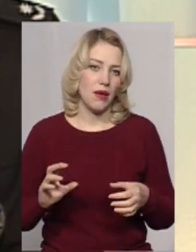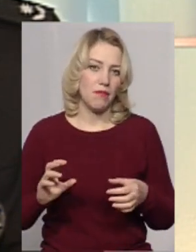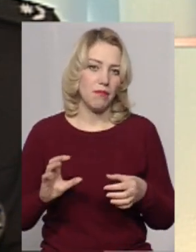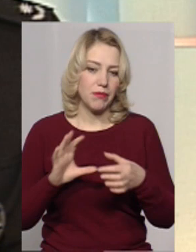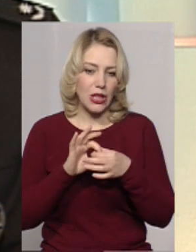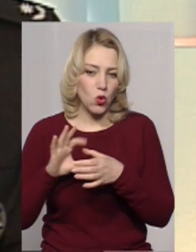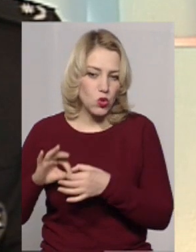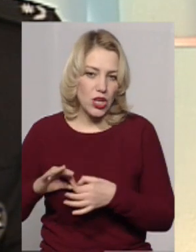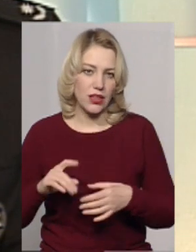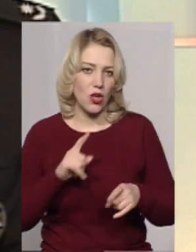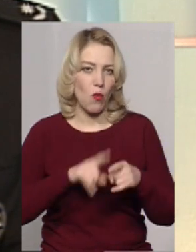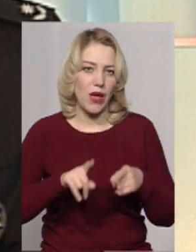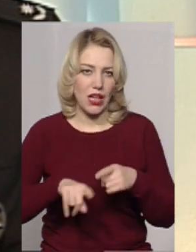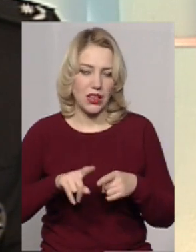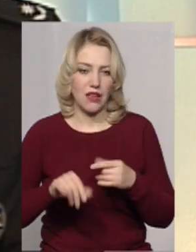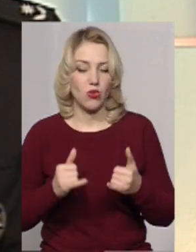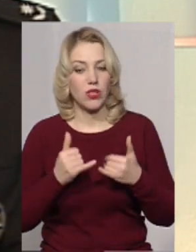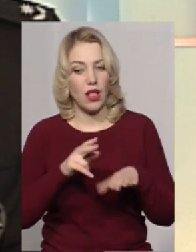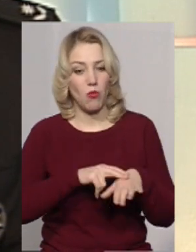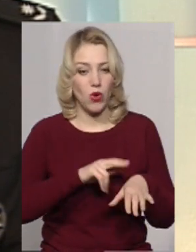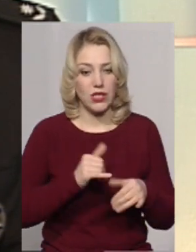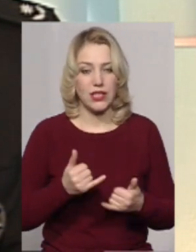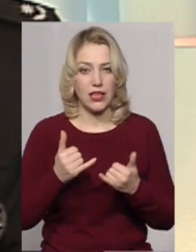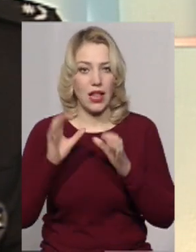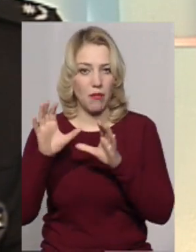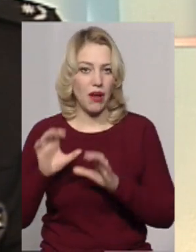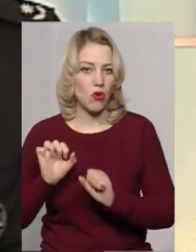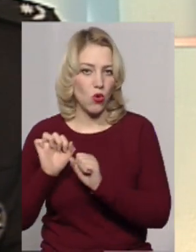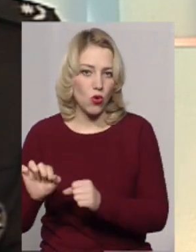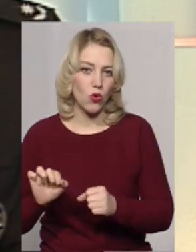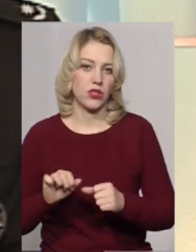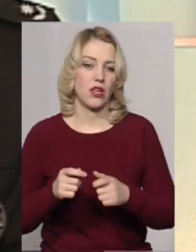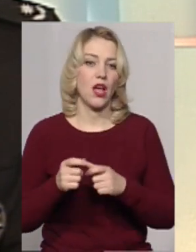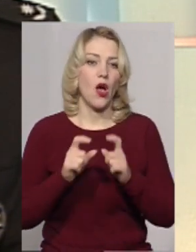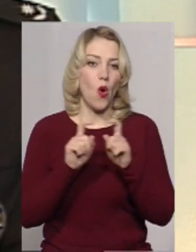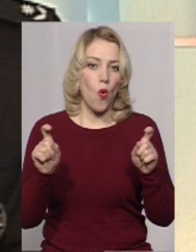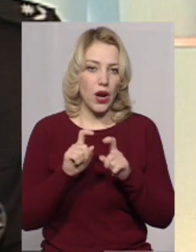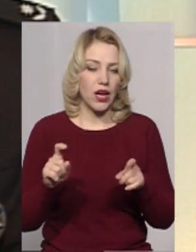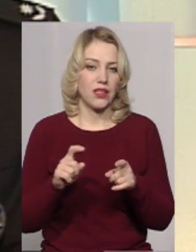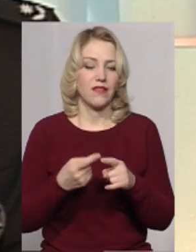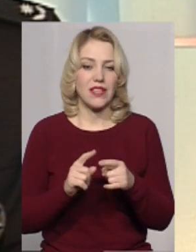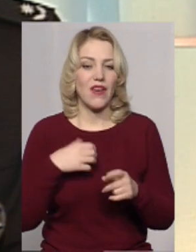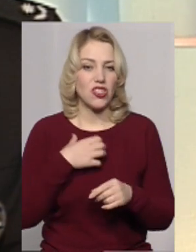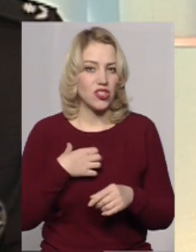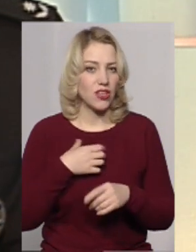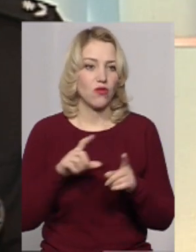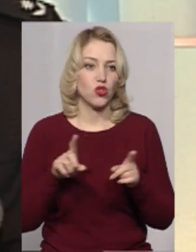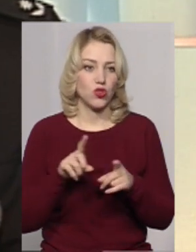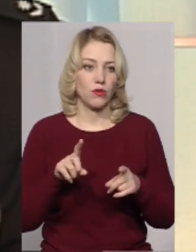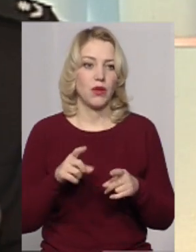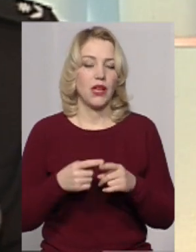тому для поліції і для правоохоронних інших органів це надзвичайно важливо, коли буде така